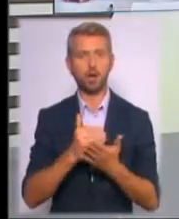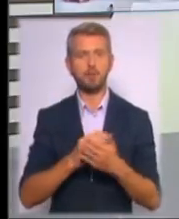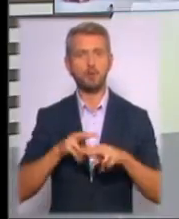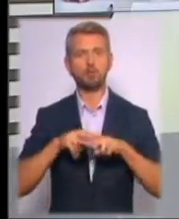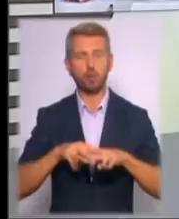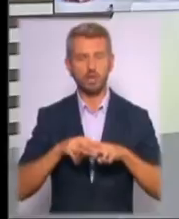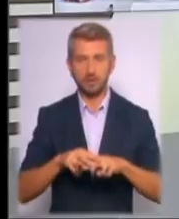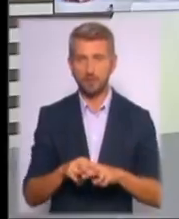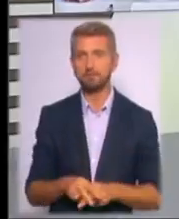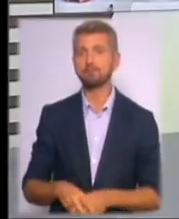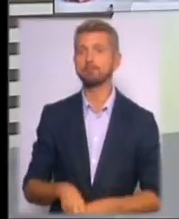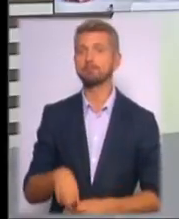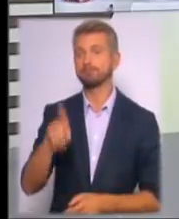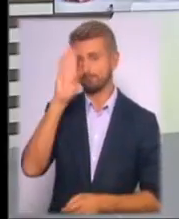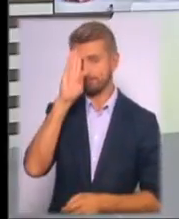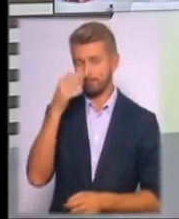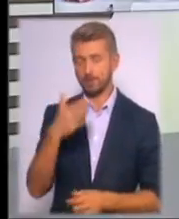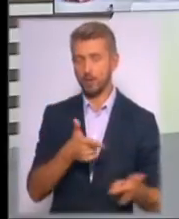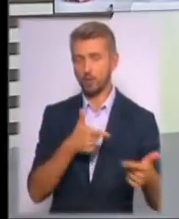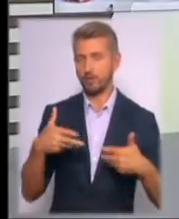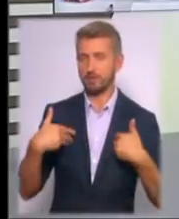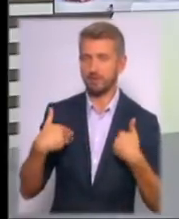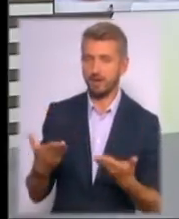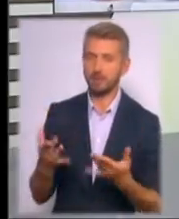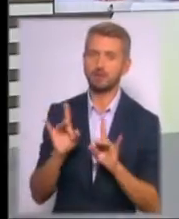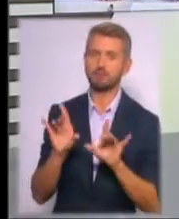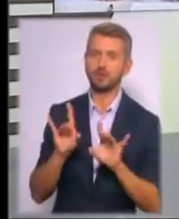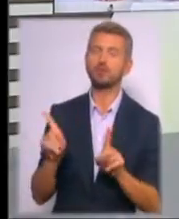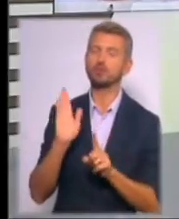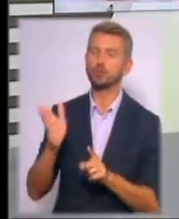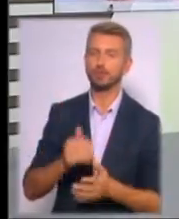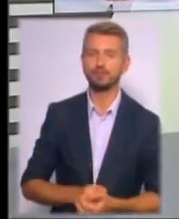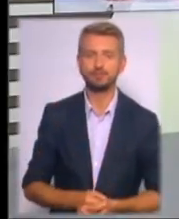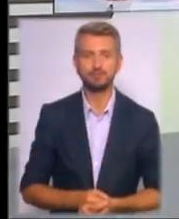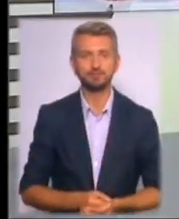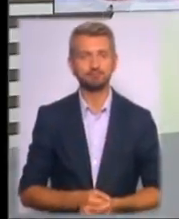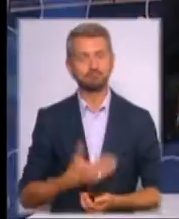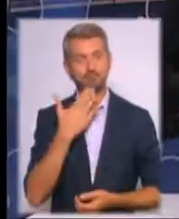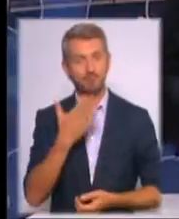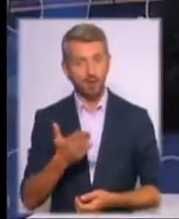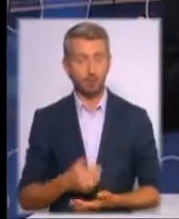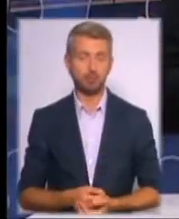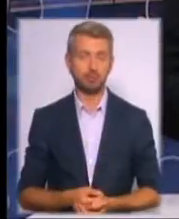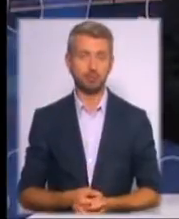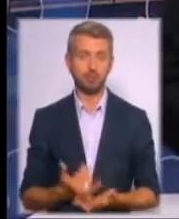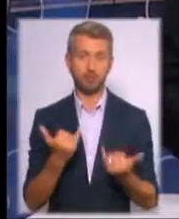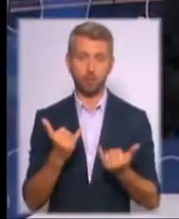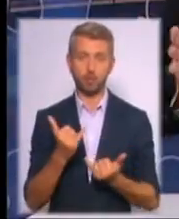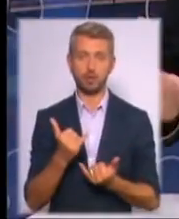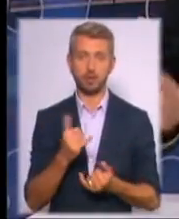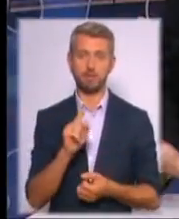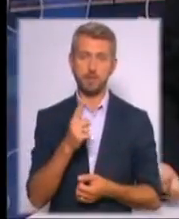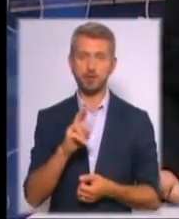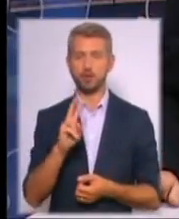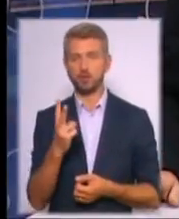Сергій Дойко вже готовий привітатися із глядачами та проанонсувати теми. Дякую, Лілія. В нашій сьогоднішній передачі, і в першій, і в другій,